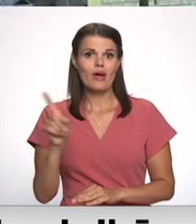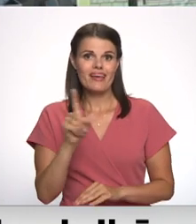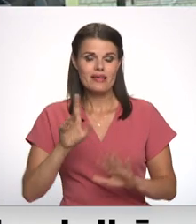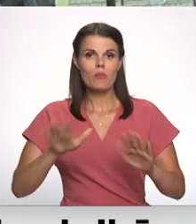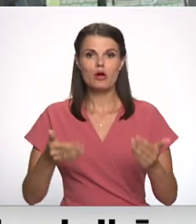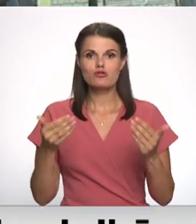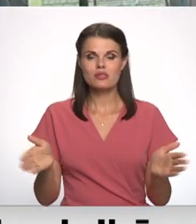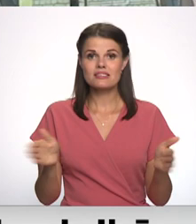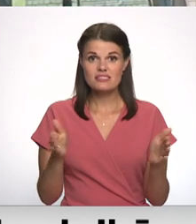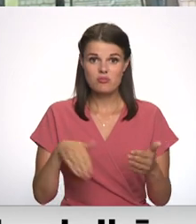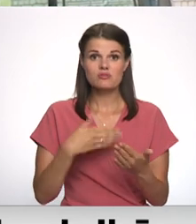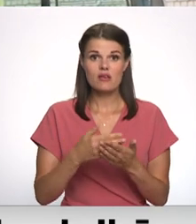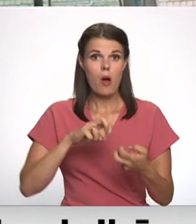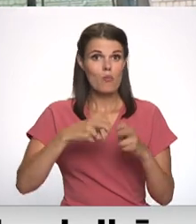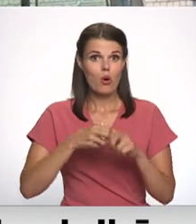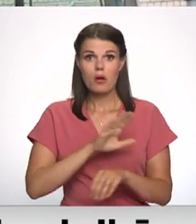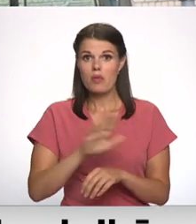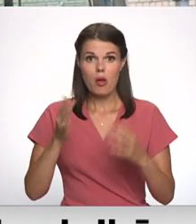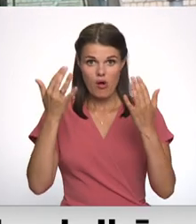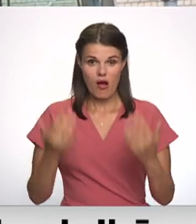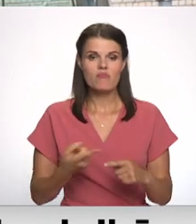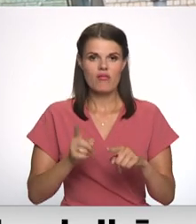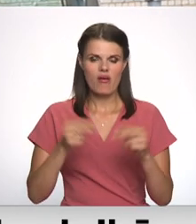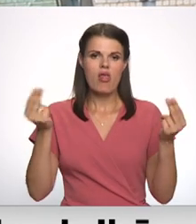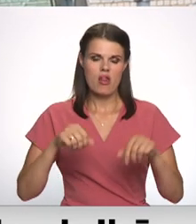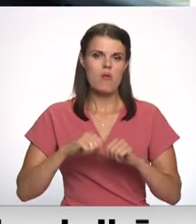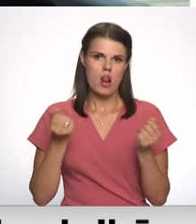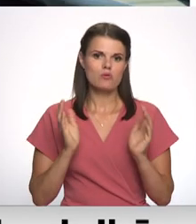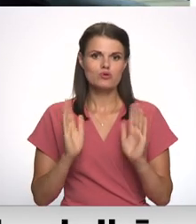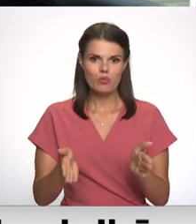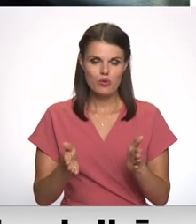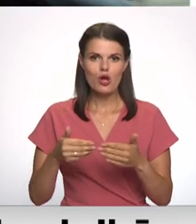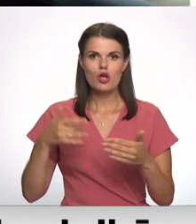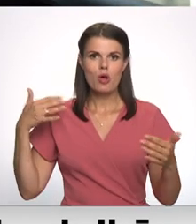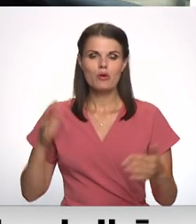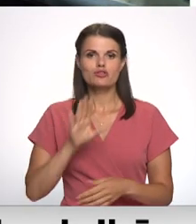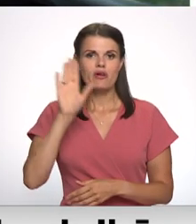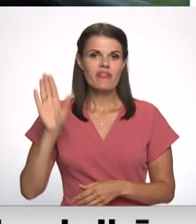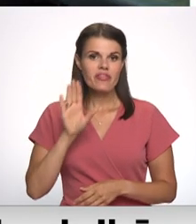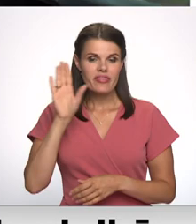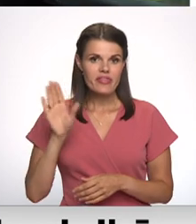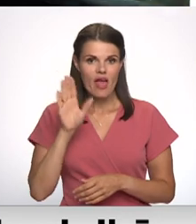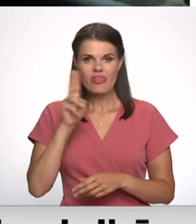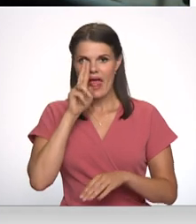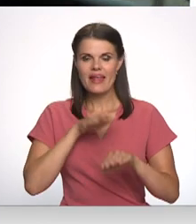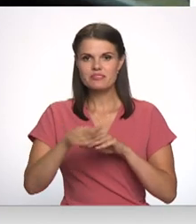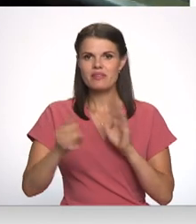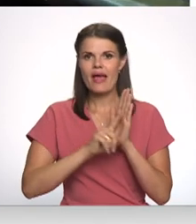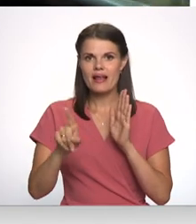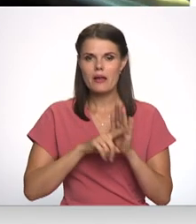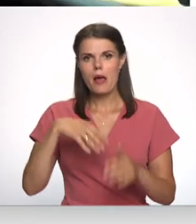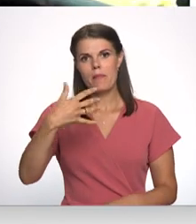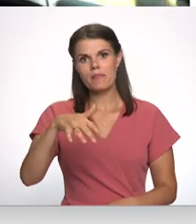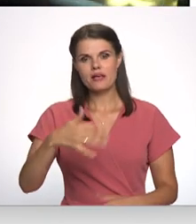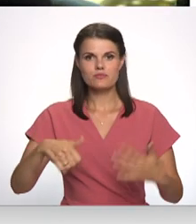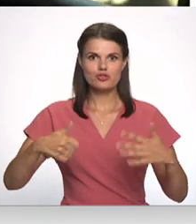šodien sēdē, ja problēmas ar reisiem netiks atrisinātas, līgumu lauzīs. Iepriekš šajās dienās, tie reisi, bija 50, 60,